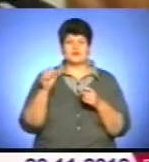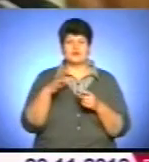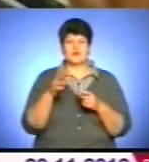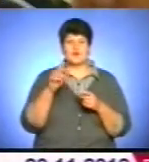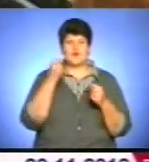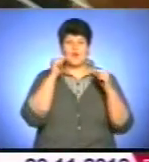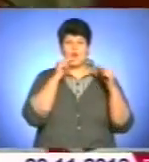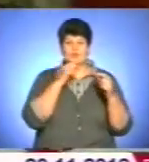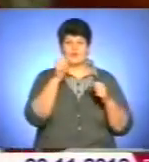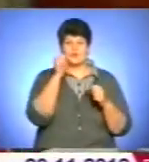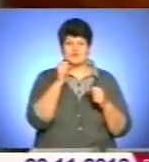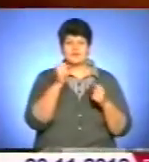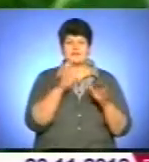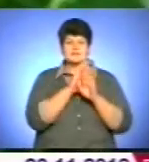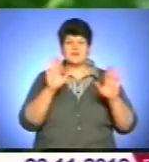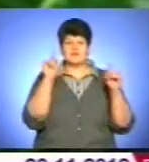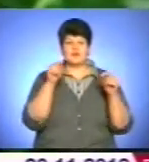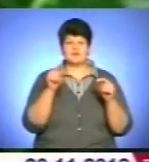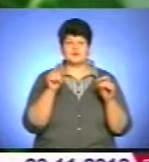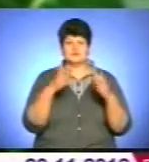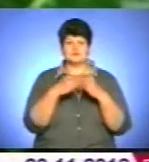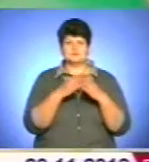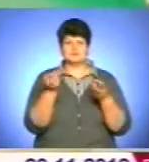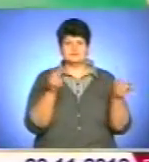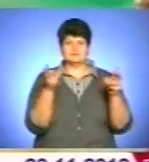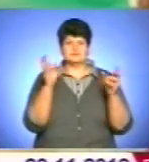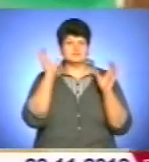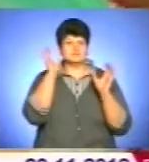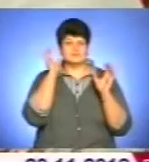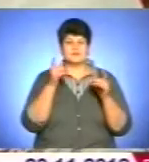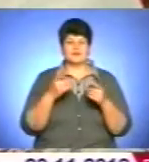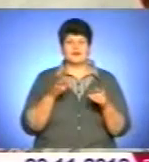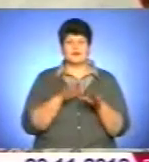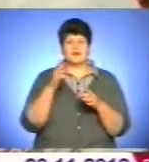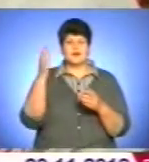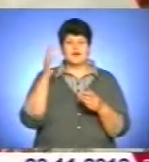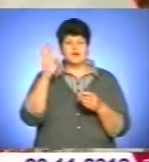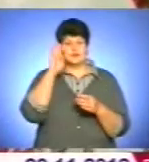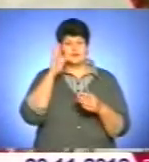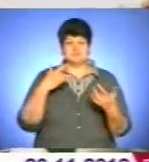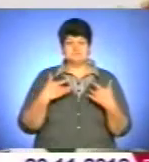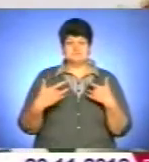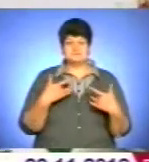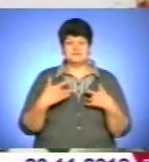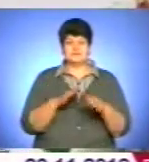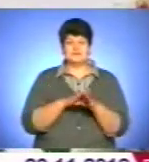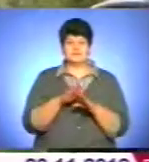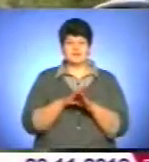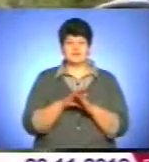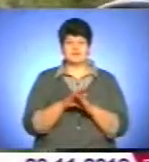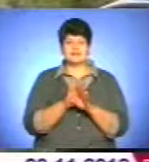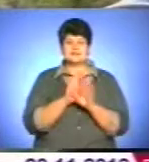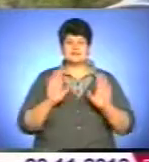кукурудза та співав так, що сусіди сходилися. Хлопець артистичний, чудово виконує гуморески, а для наших глядачів заспівав.